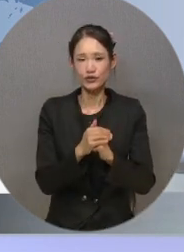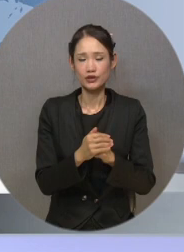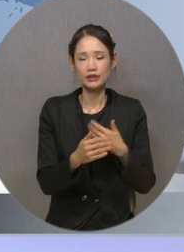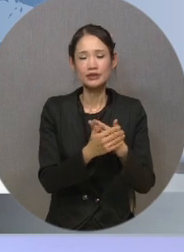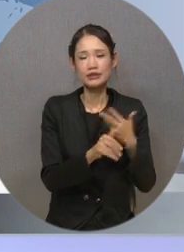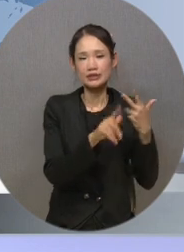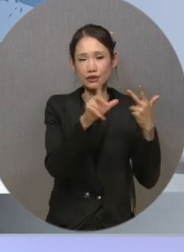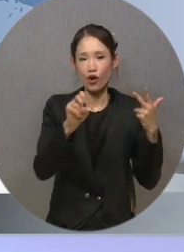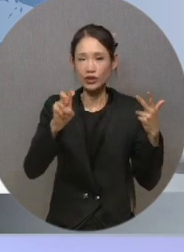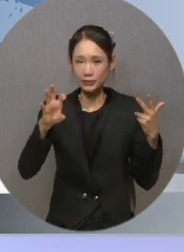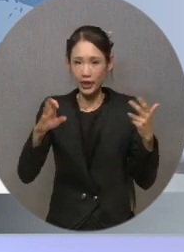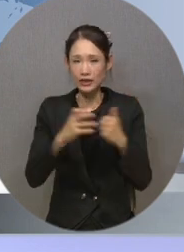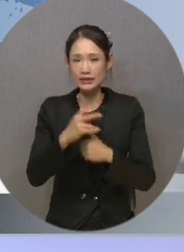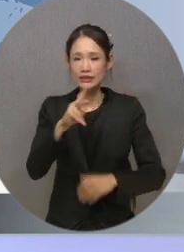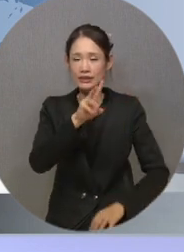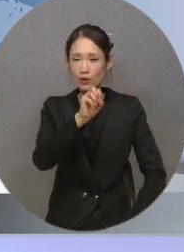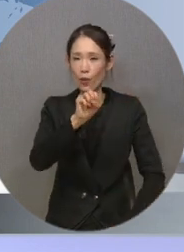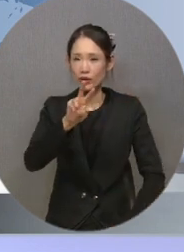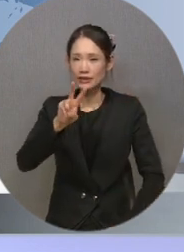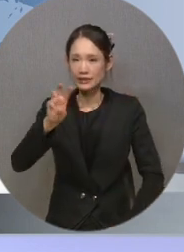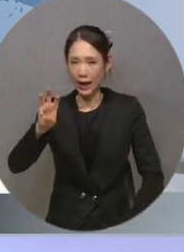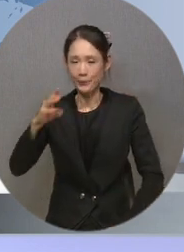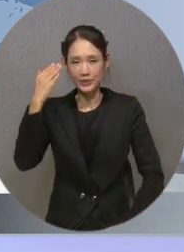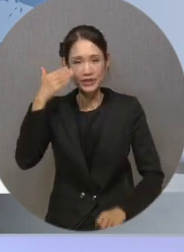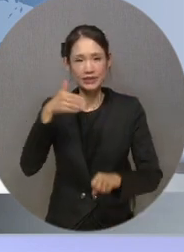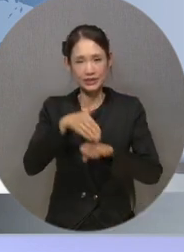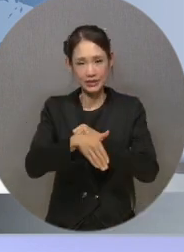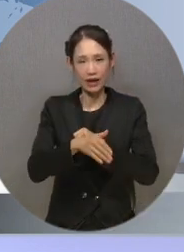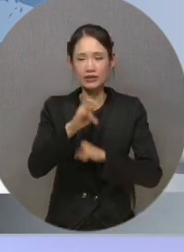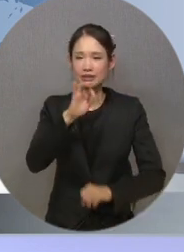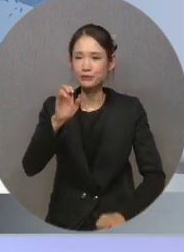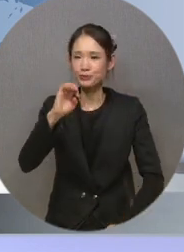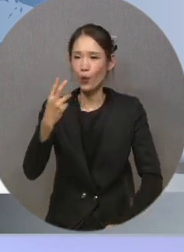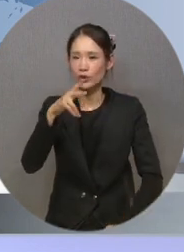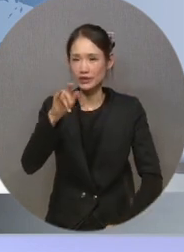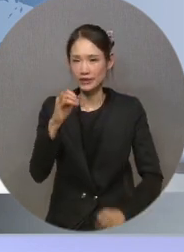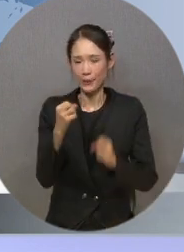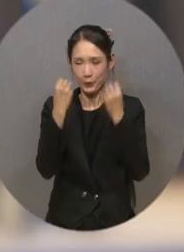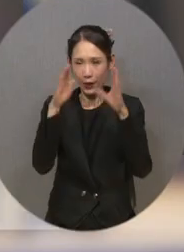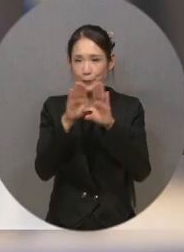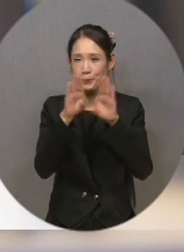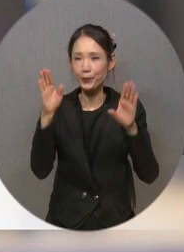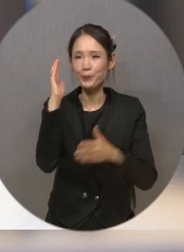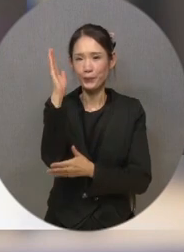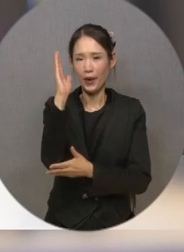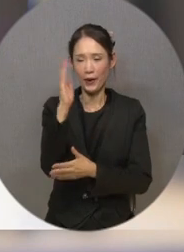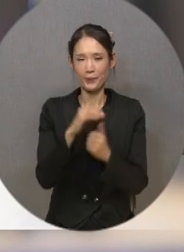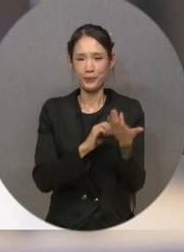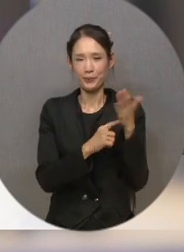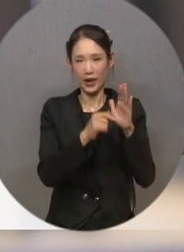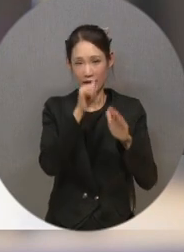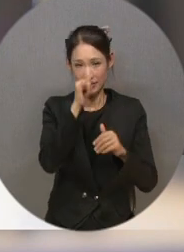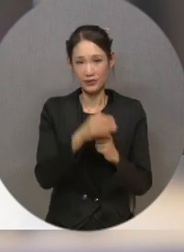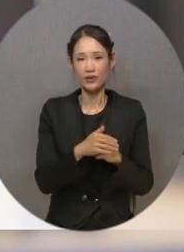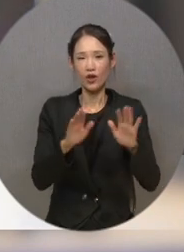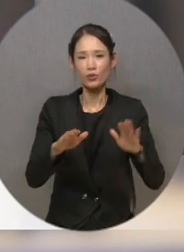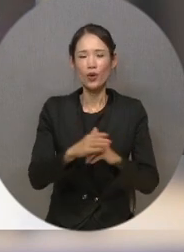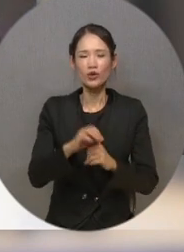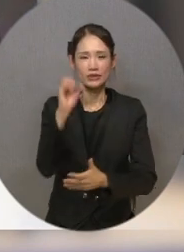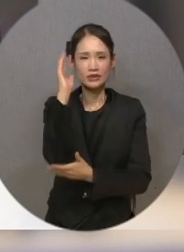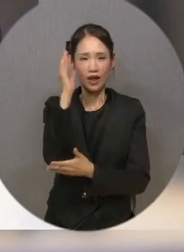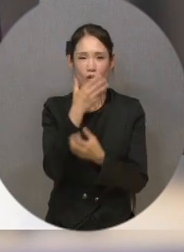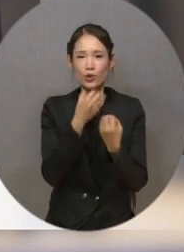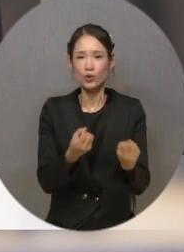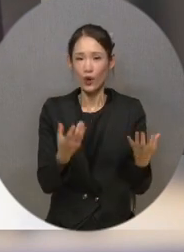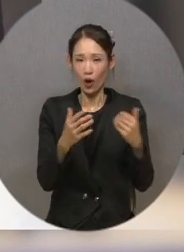지능형 재활운동체육 중개연구사업 심포지엄을 개최했습니다. 이번 심포지엄은 국내 주요